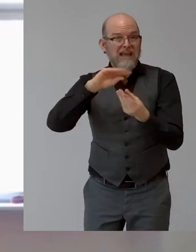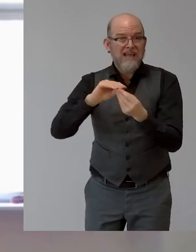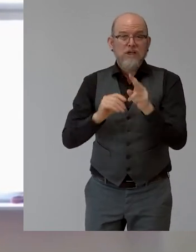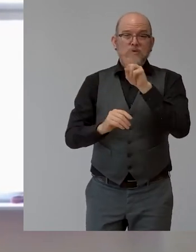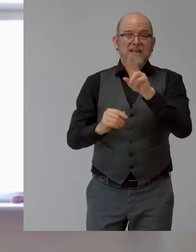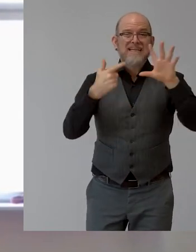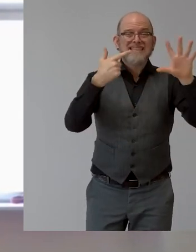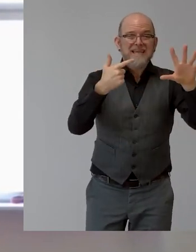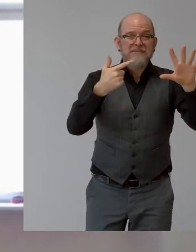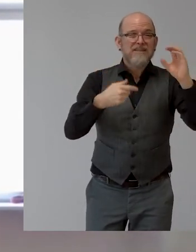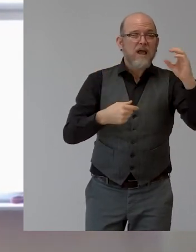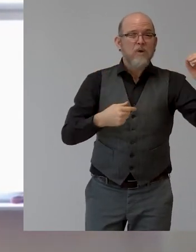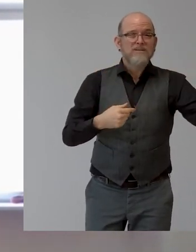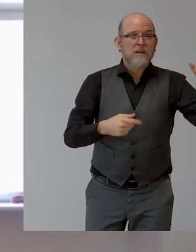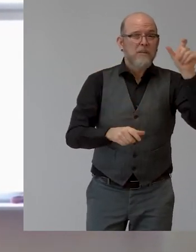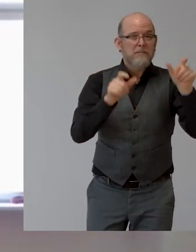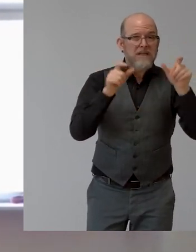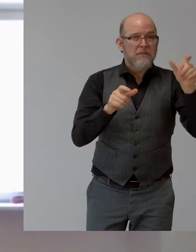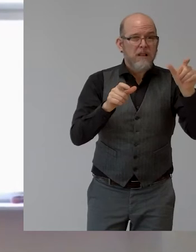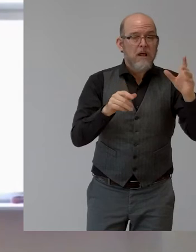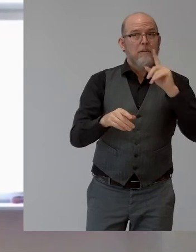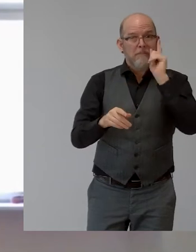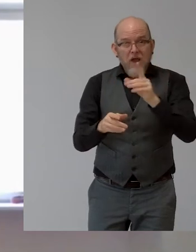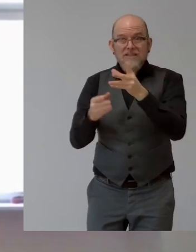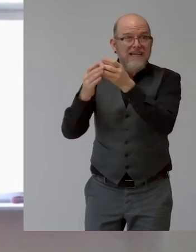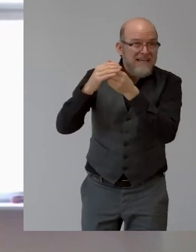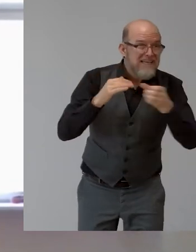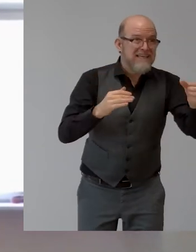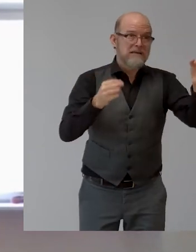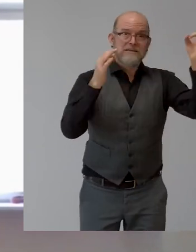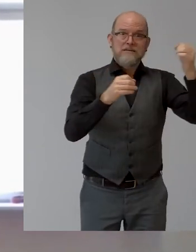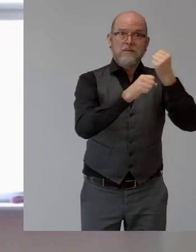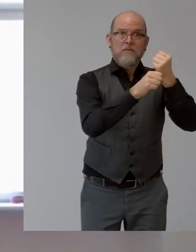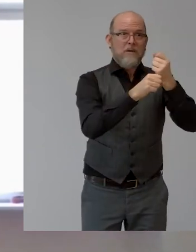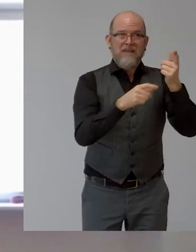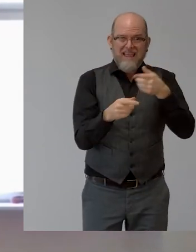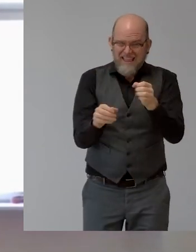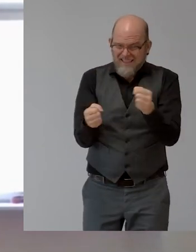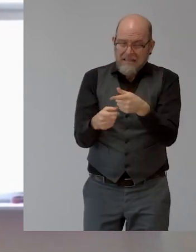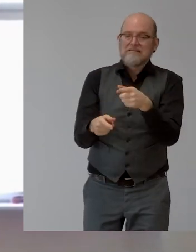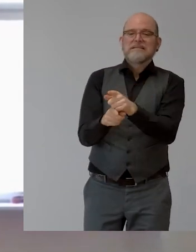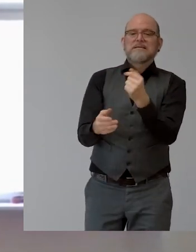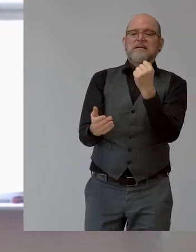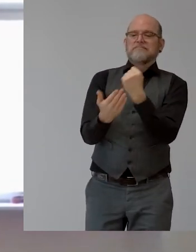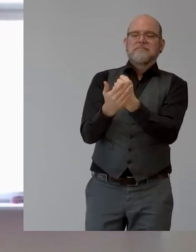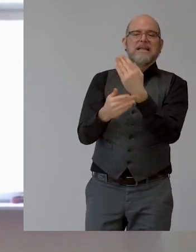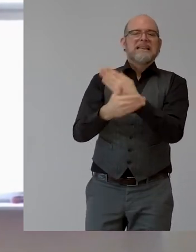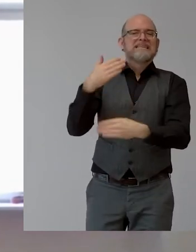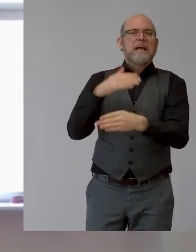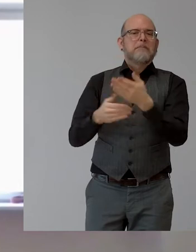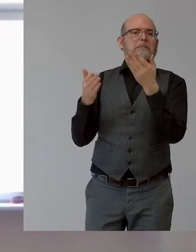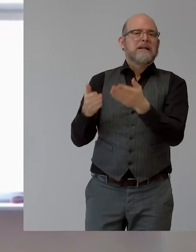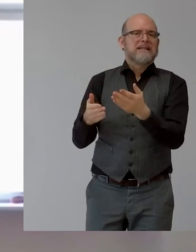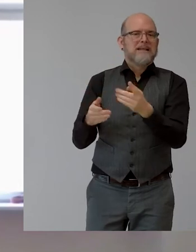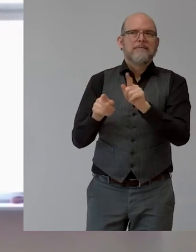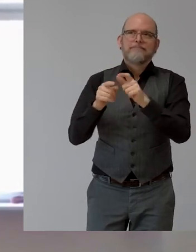Werkstätten in der Tagesstruktur beschäftigt sind. Das ist einfach das größte Thema aus meiner Sicht, das